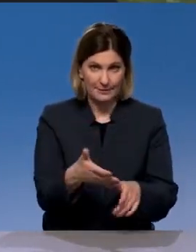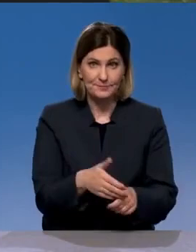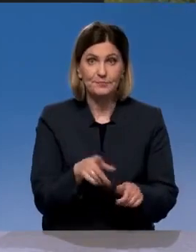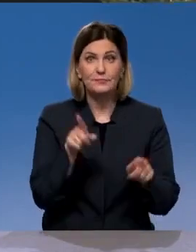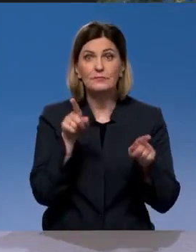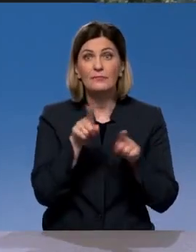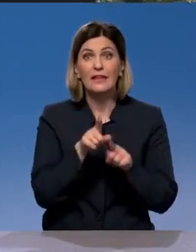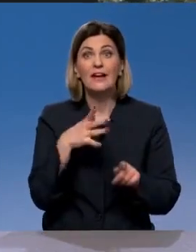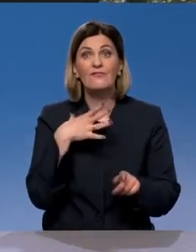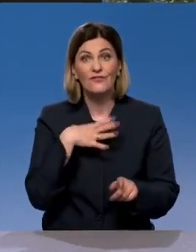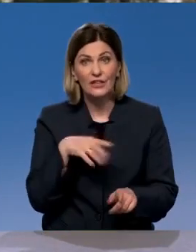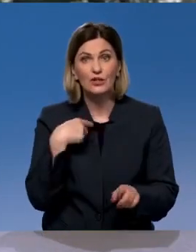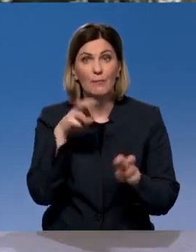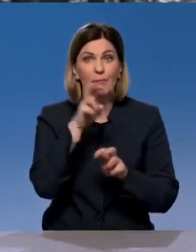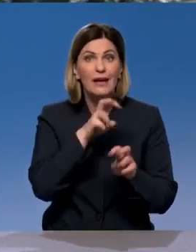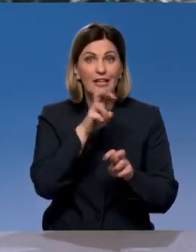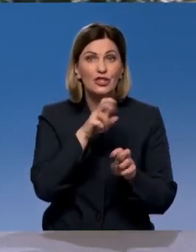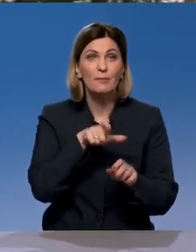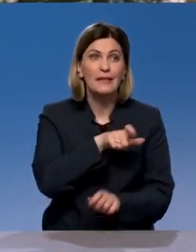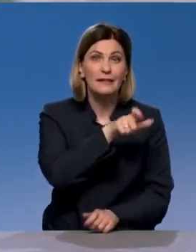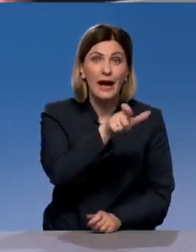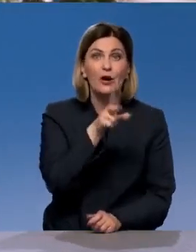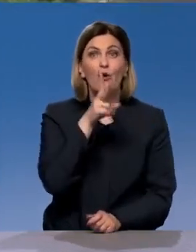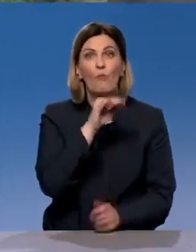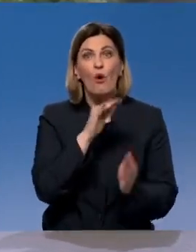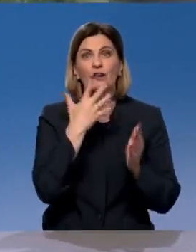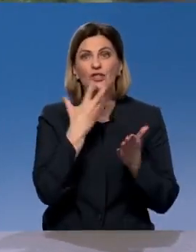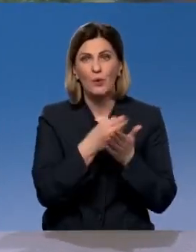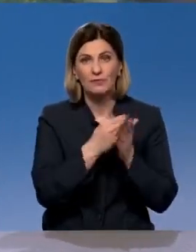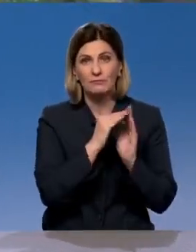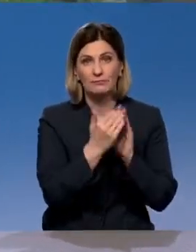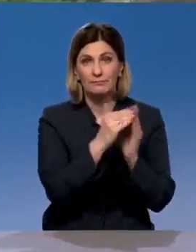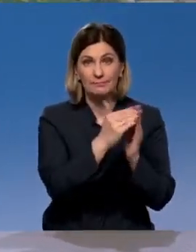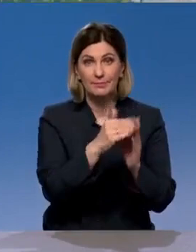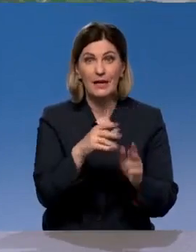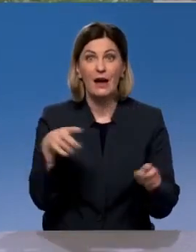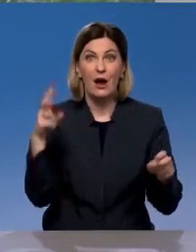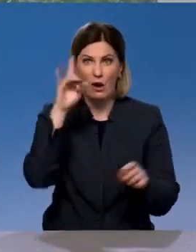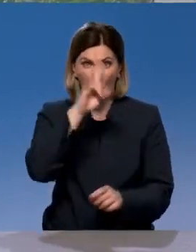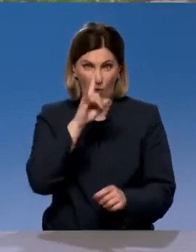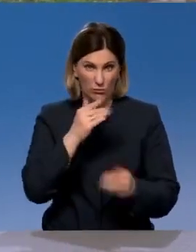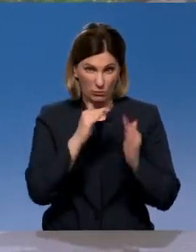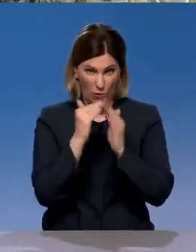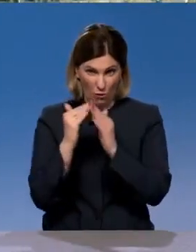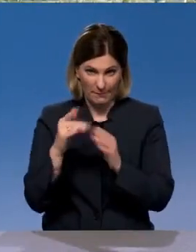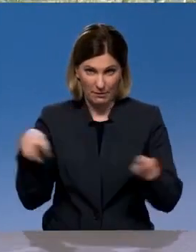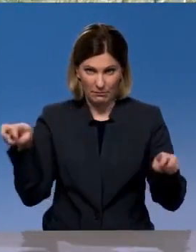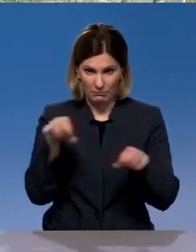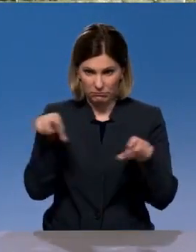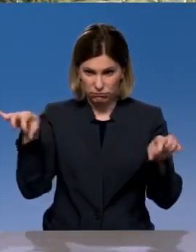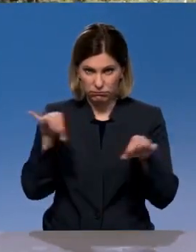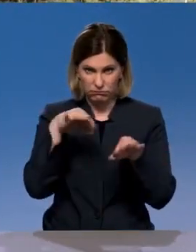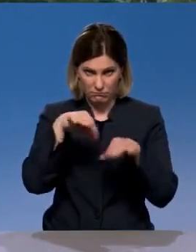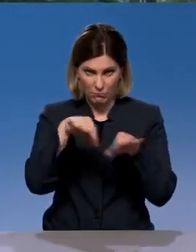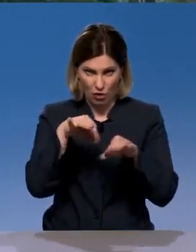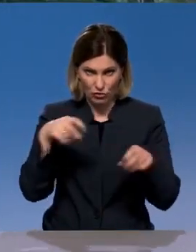дороги по частным секторам, потому что оно тоже так быстрее получается. Уставшие от езды под окнами жители окрестных улиц перегораживают